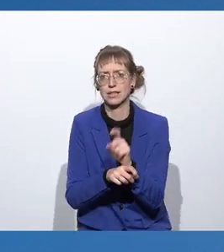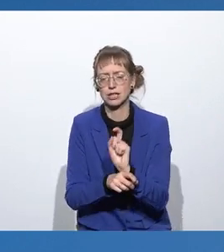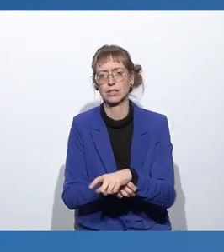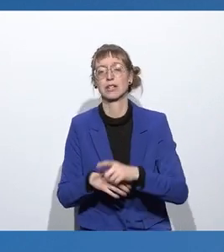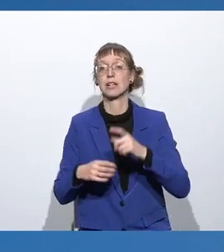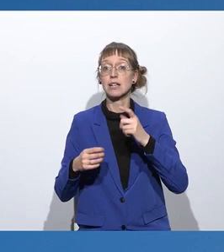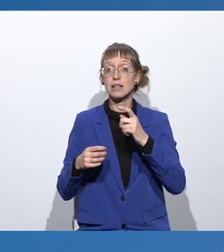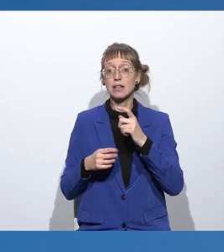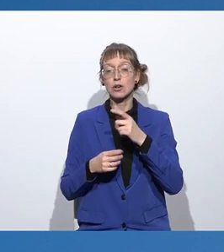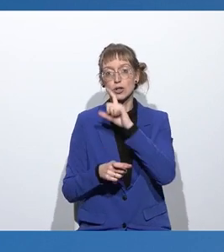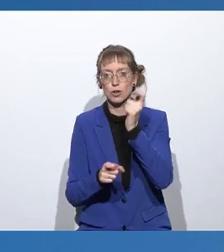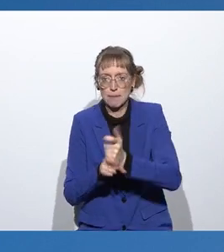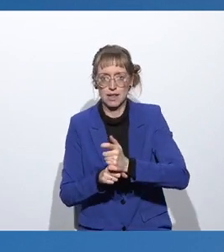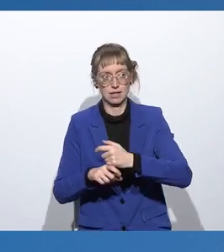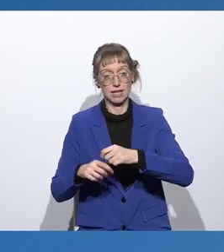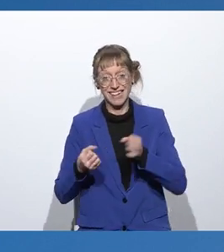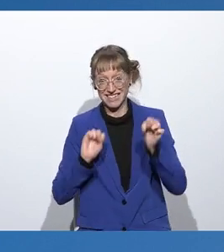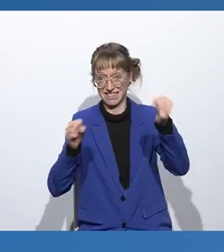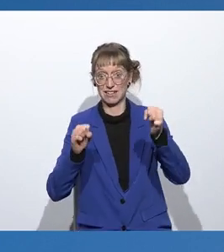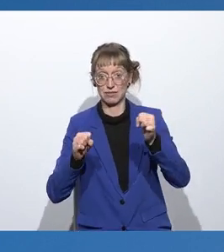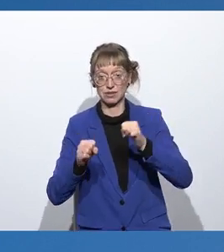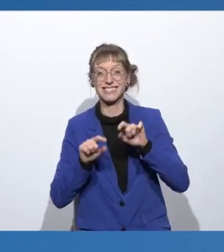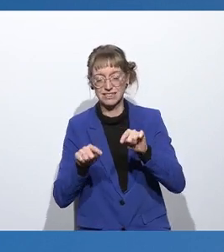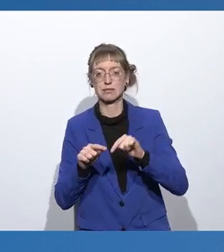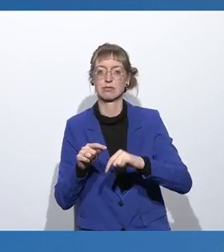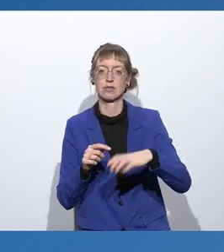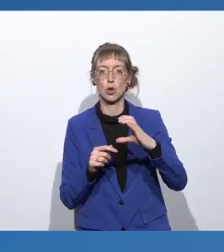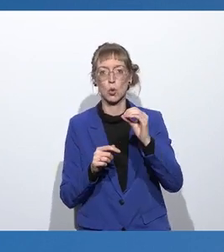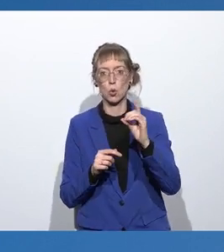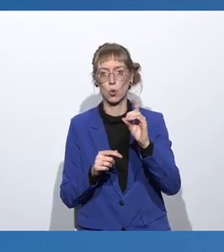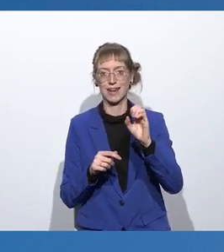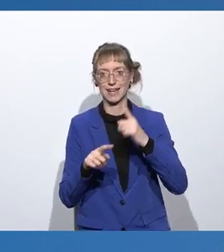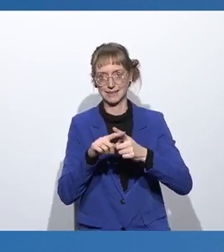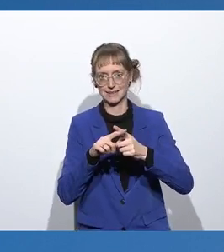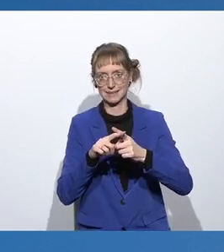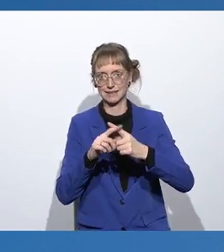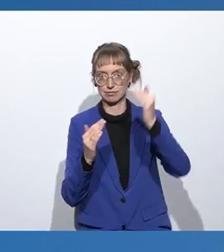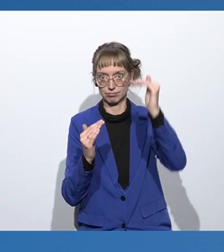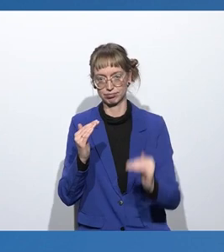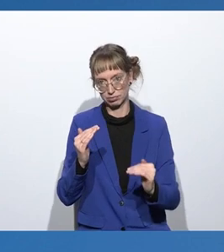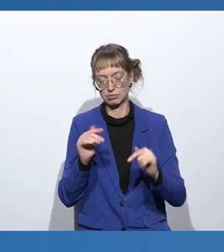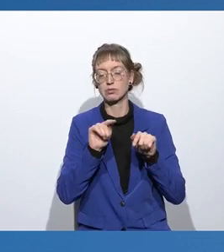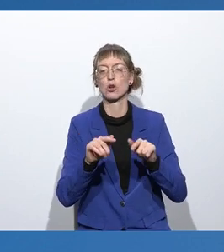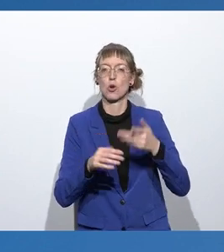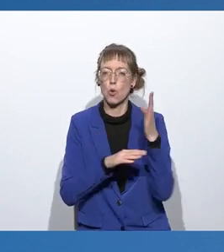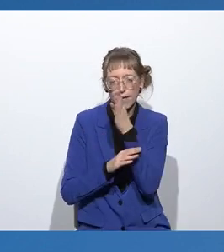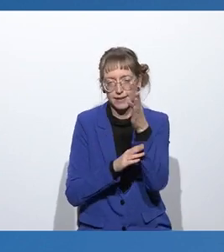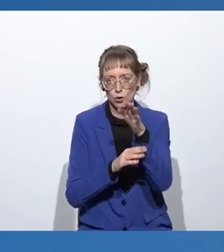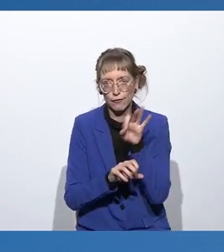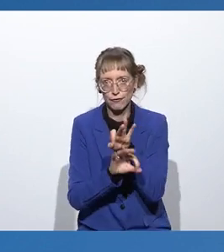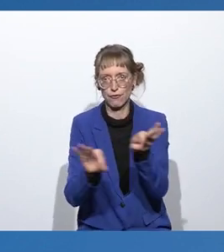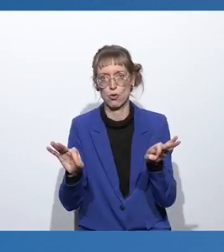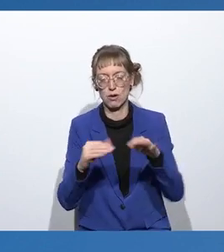Initiative soll dafür mit ihrem Kodex Orientierung geben und als Plattform der Weiterentwicklung